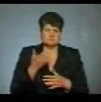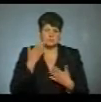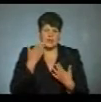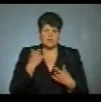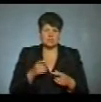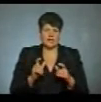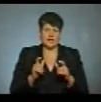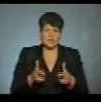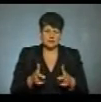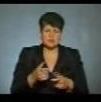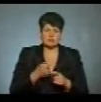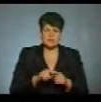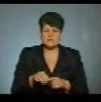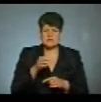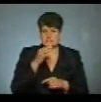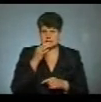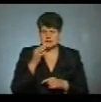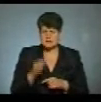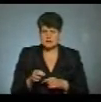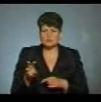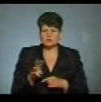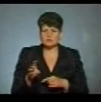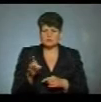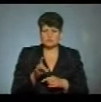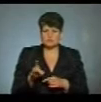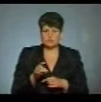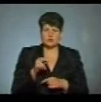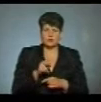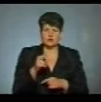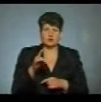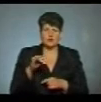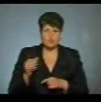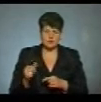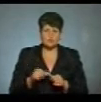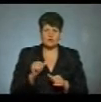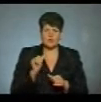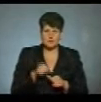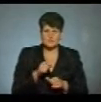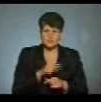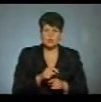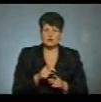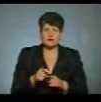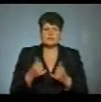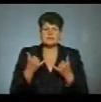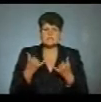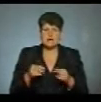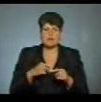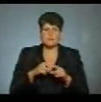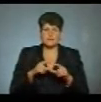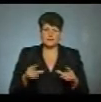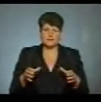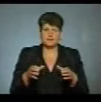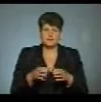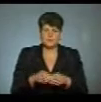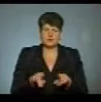повідомив заступник керівника штабу боротьби з коронавірусом Монастирищини Павло Дронь. Зокрема, за його словами, зараз у магазинах громади